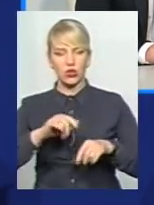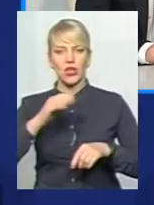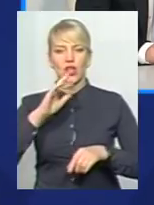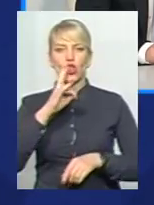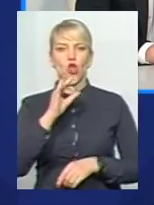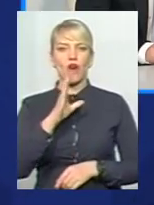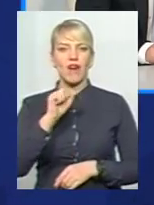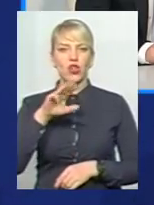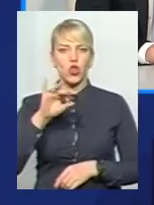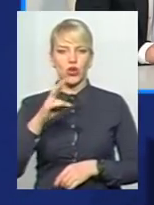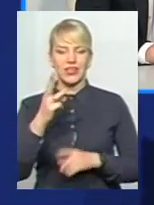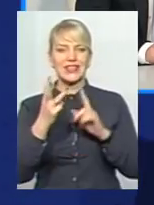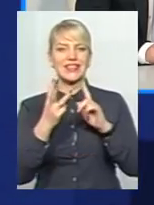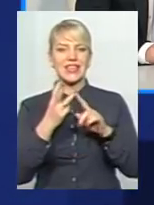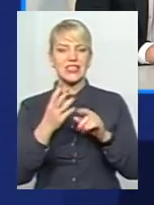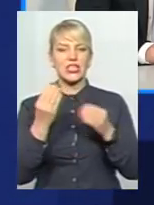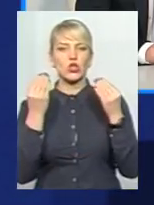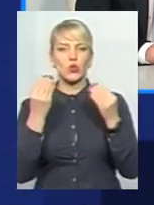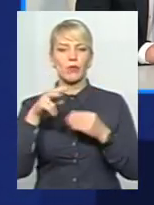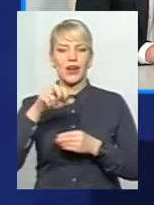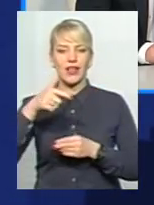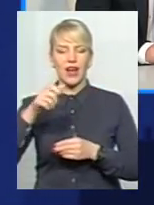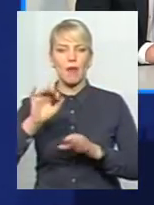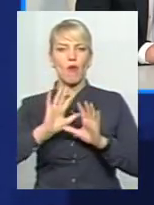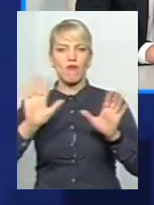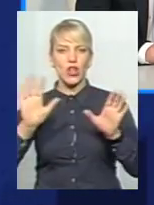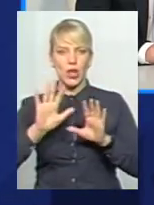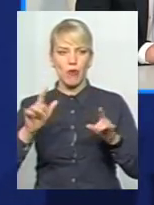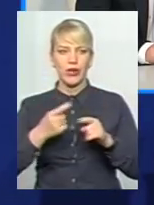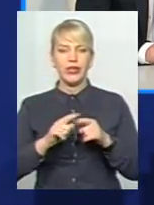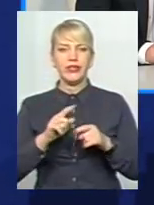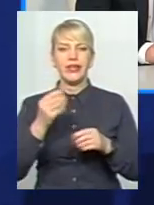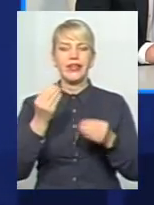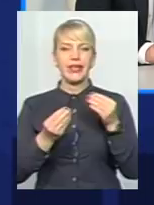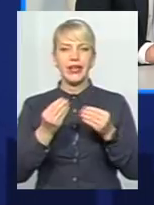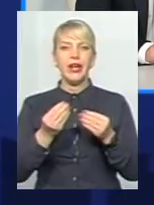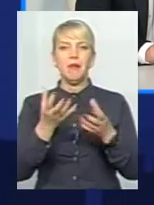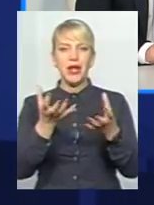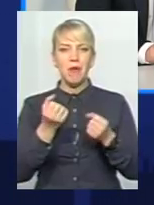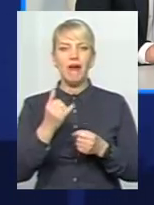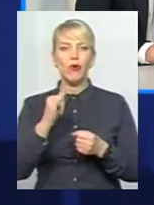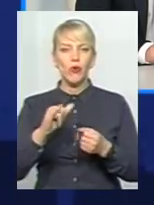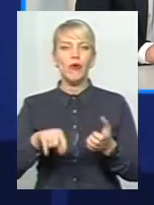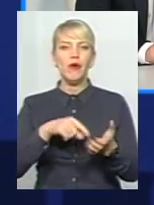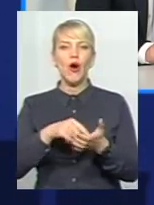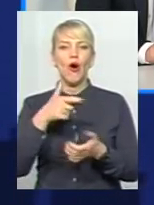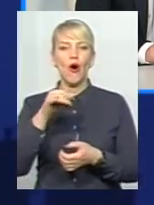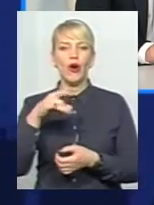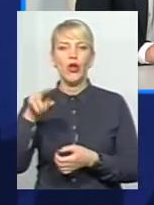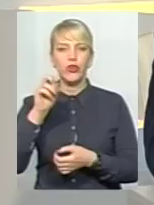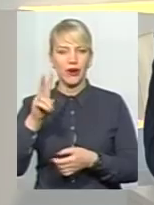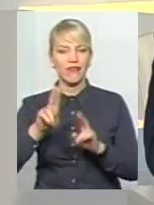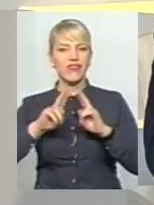новатор, який наразі третій в суперлізі по волейболу, тільки ігри в городку приймав, тому що федерація волейболу висловлює зауваження